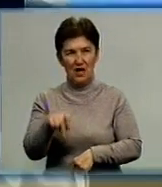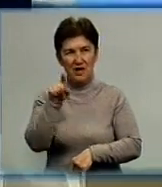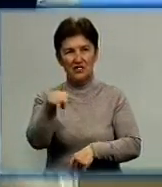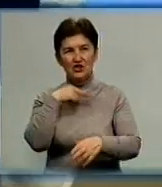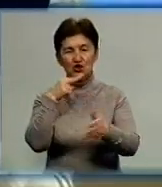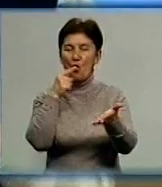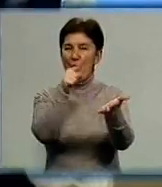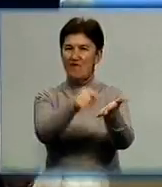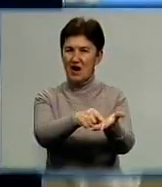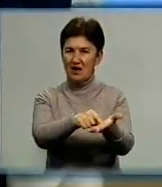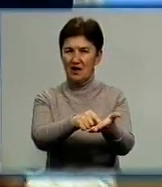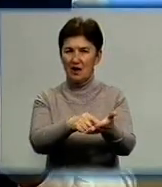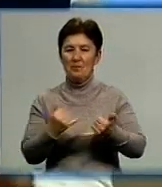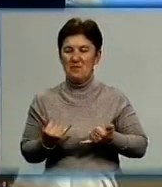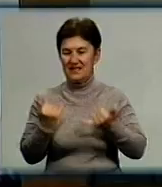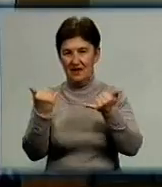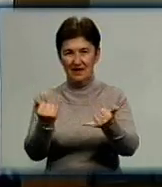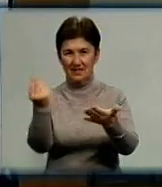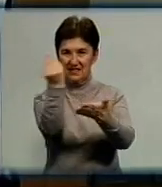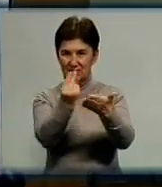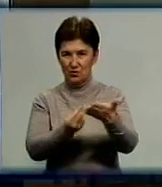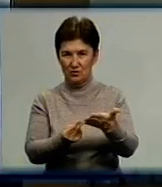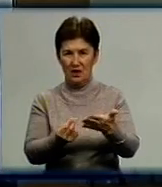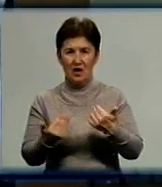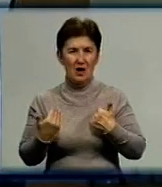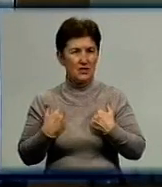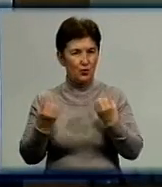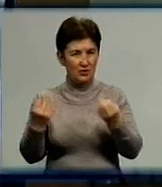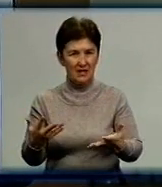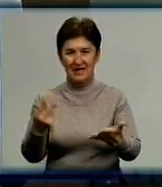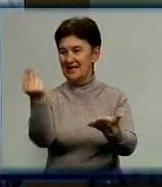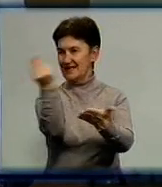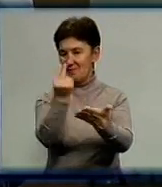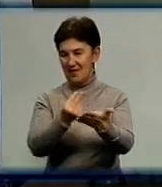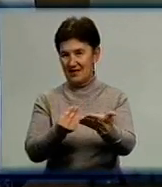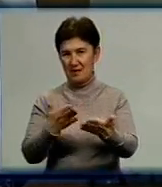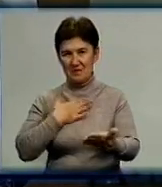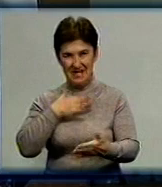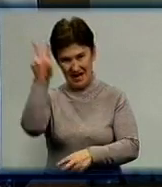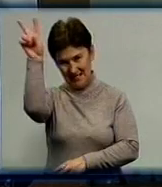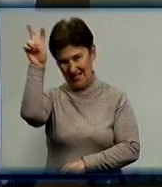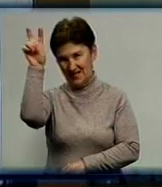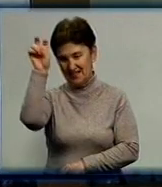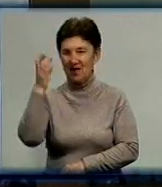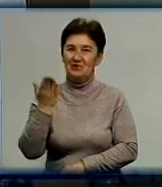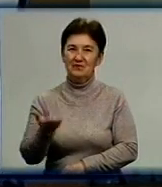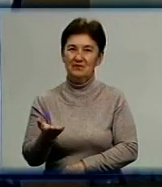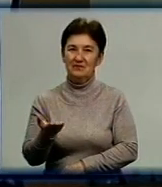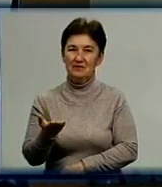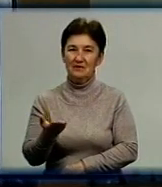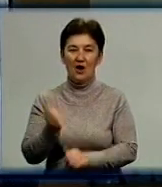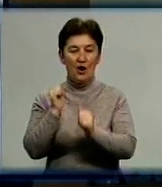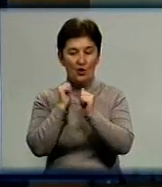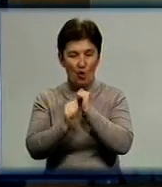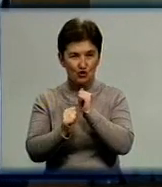увагу при верстанні книг приділяє ілюстраціям. Я елементарно прошу, намалюйте мені зайця. І кожен